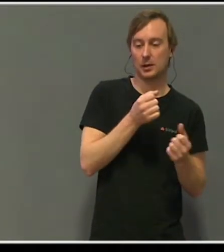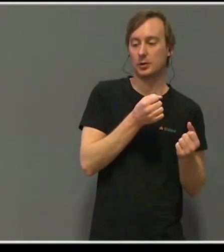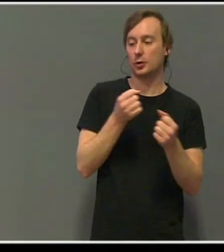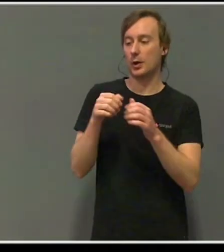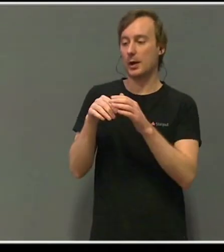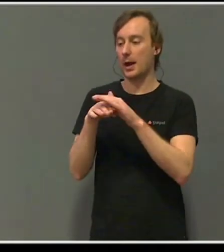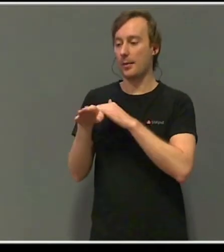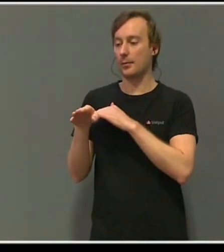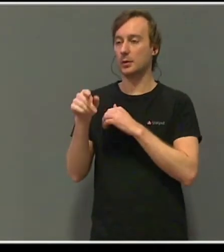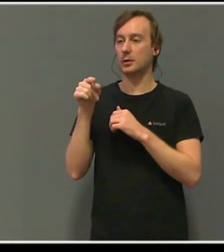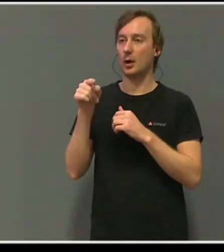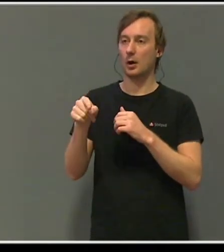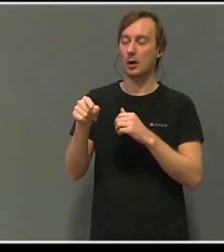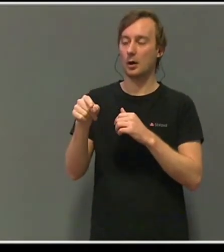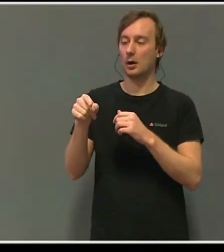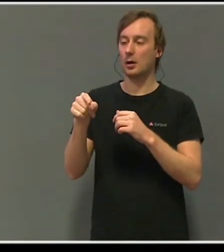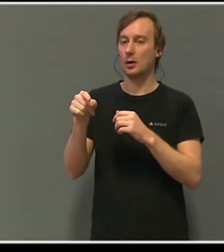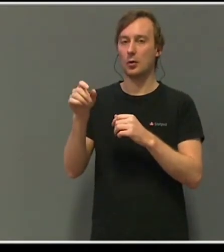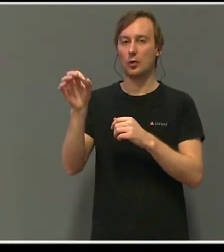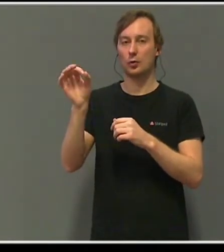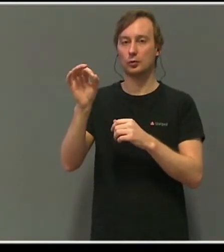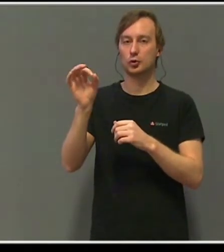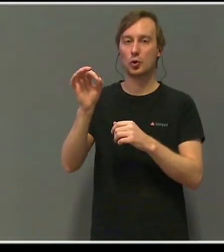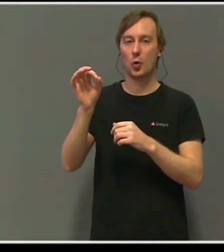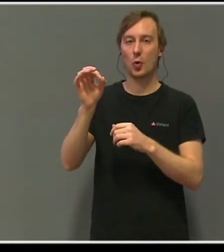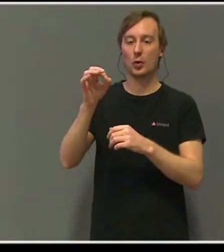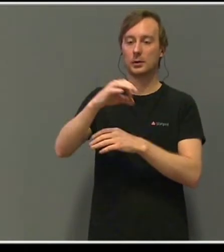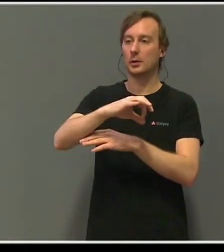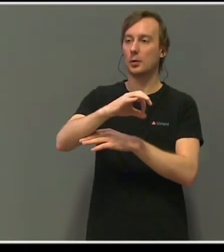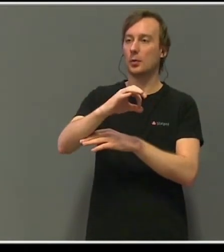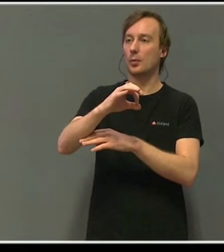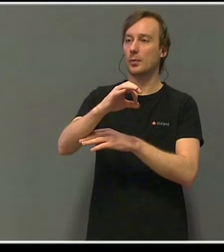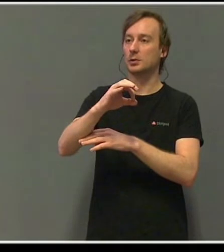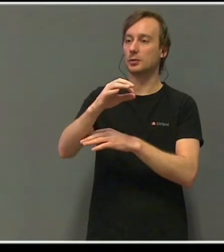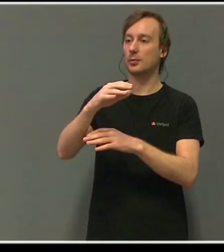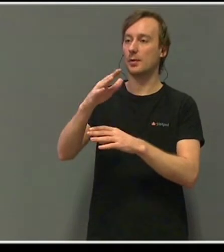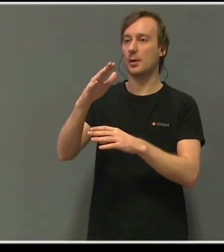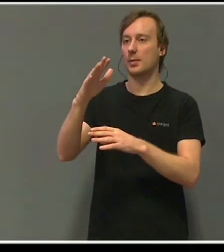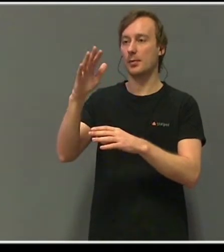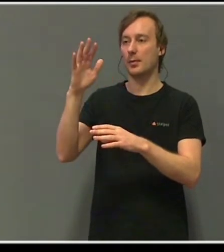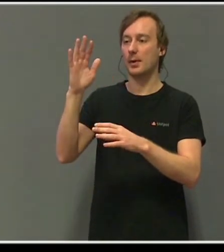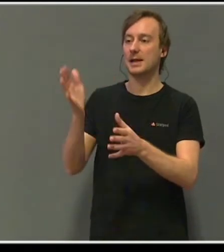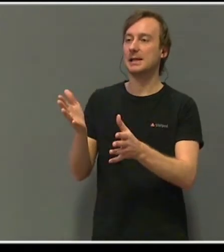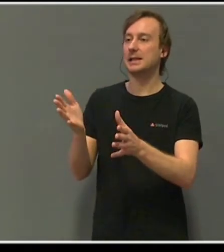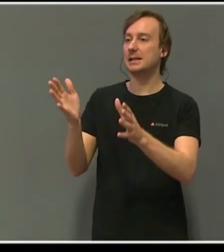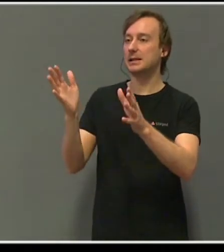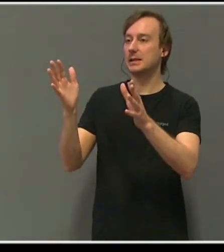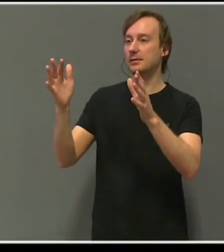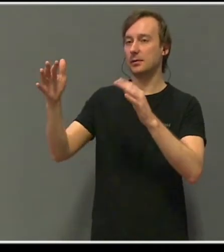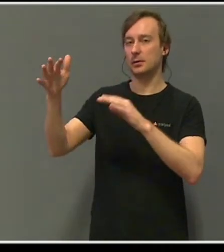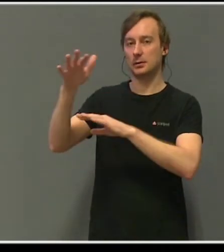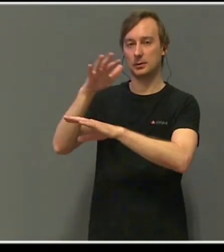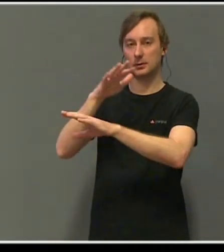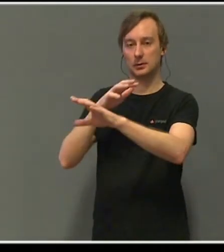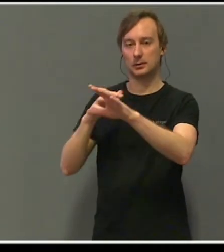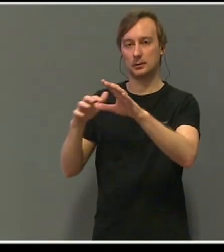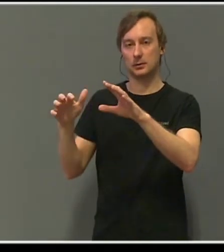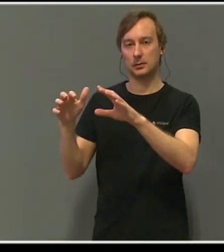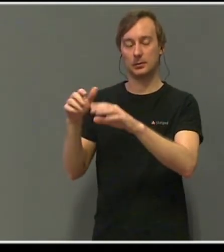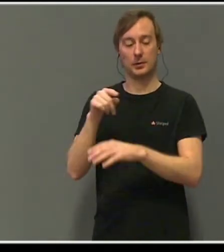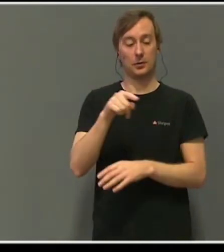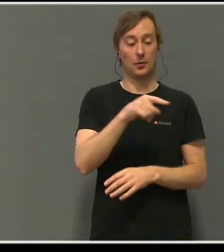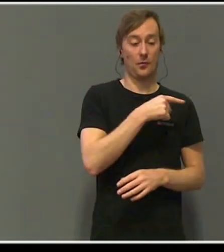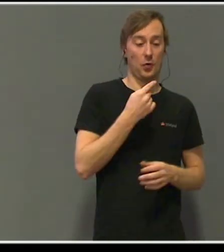Oslo i ferd med å våkne til liv denne kalde høstmorningen. Og våre liv slik vi hadde levd i i 25 år var over.